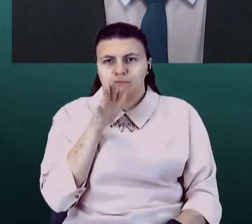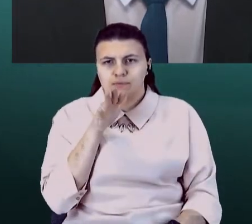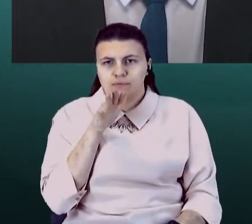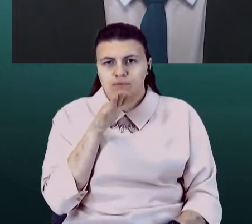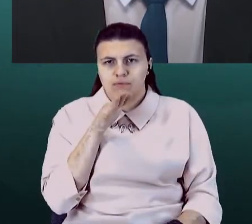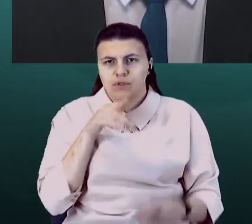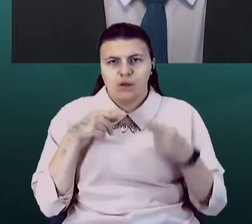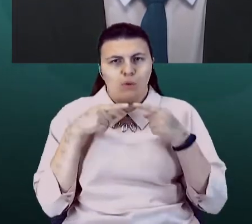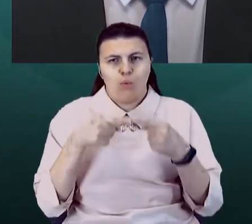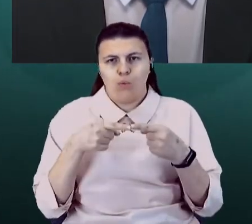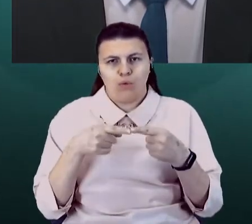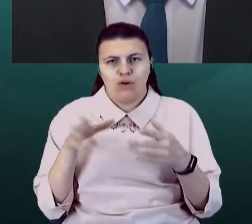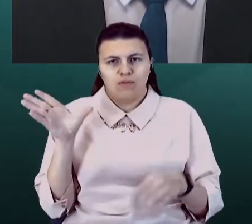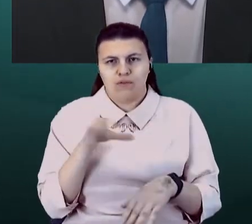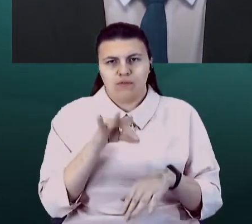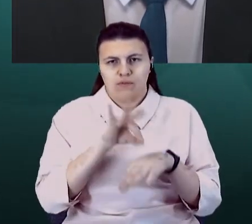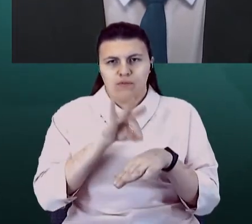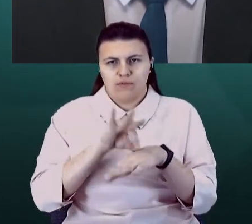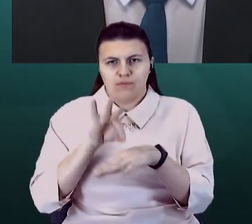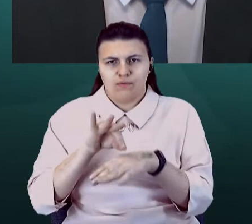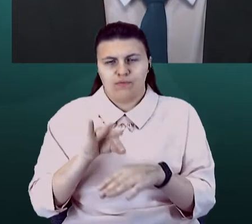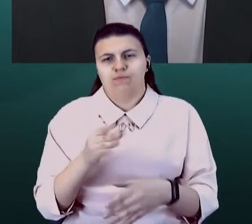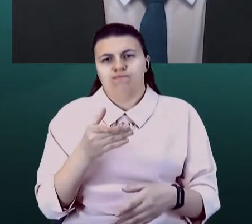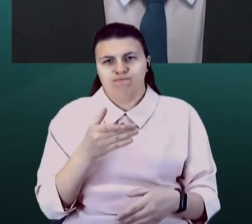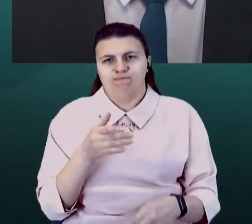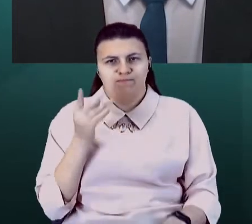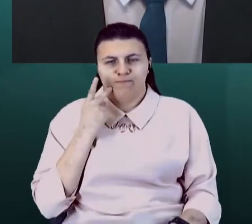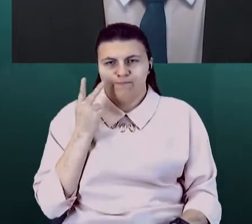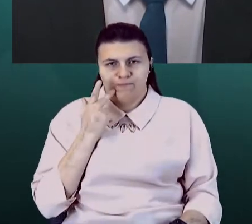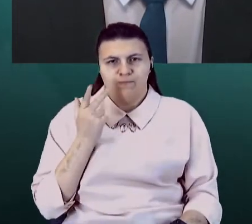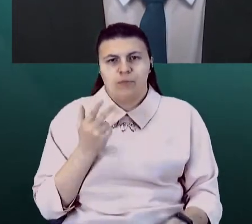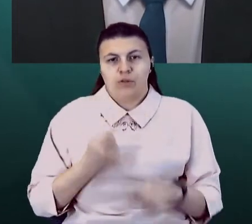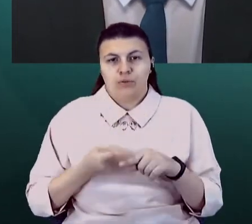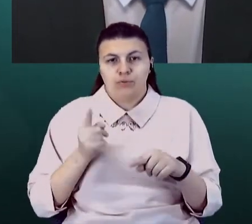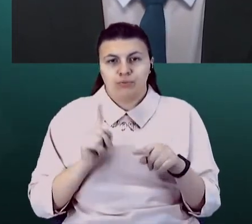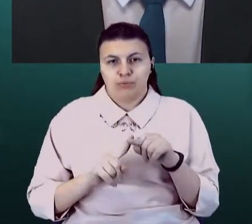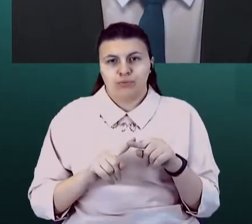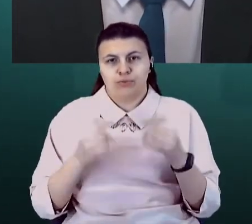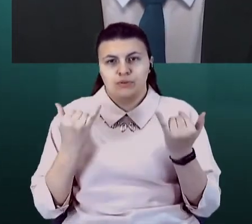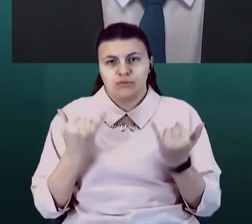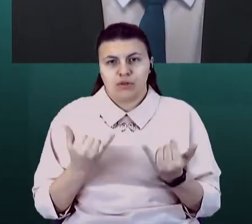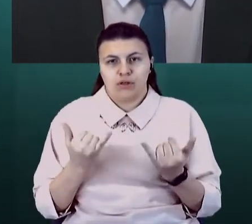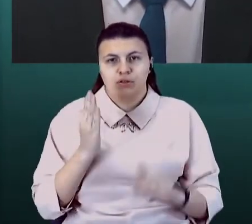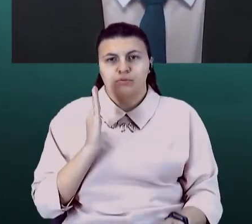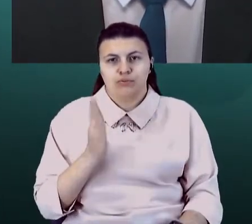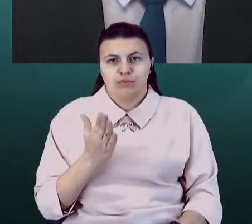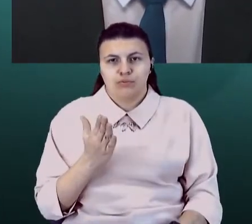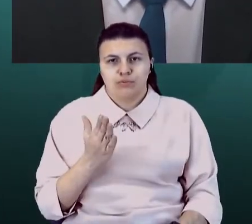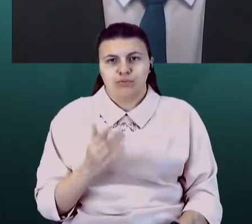всіх цих вірусних хвороб. Тому зараз буде уряд,